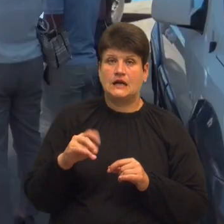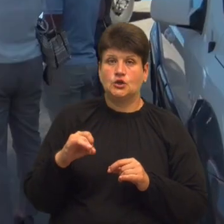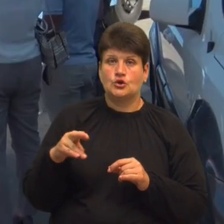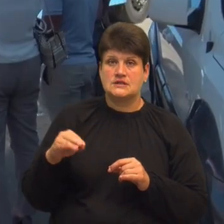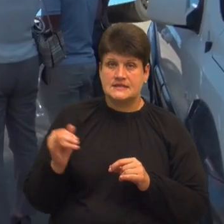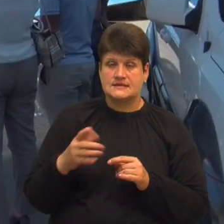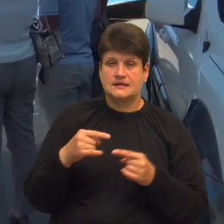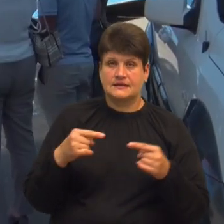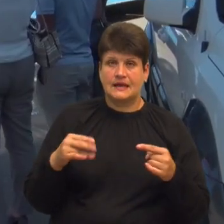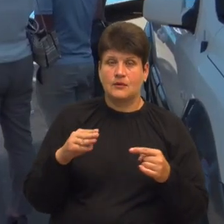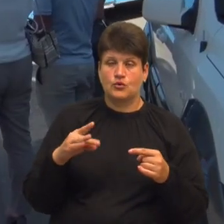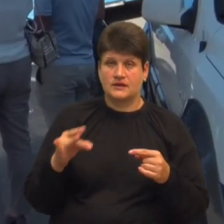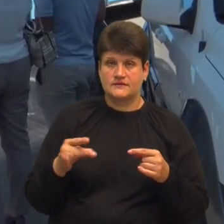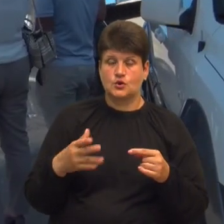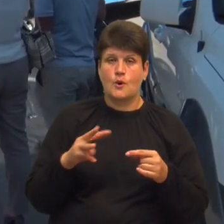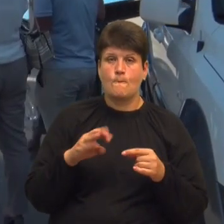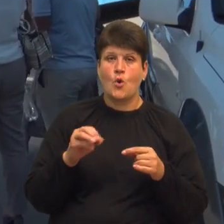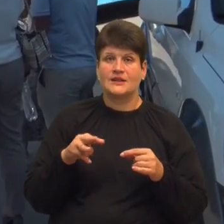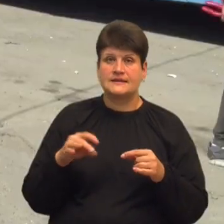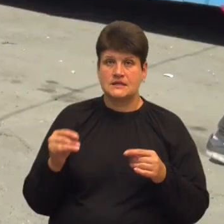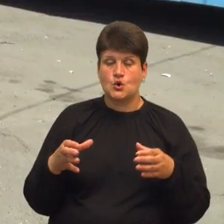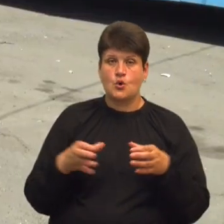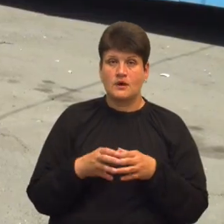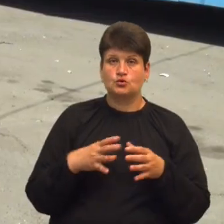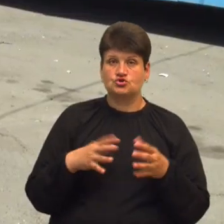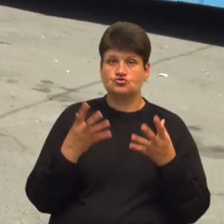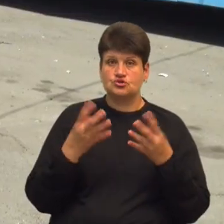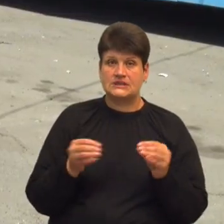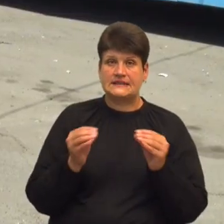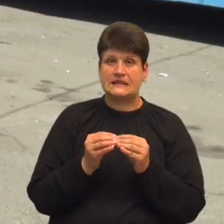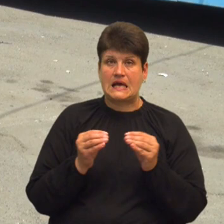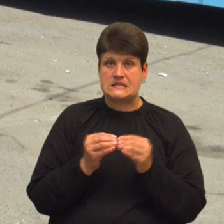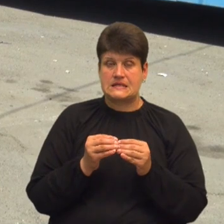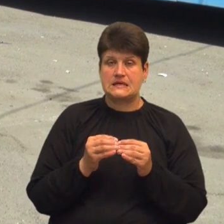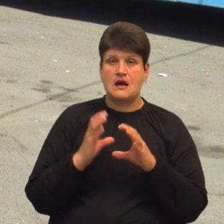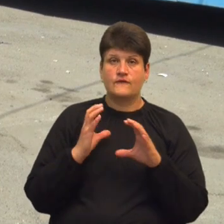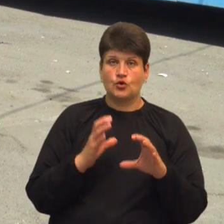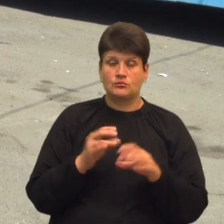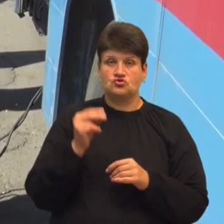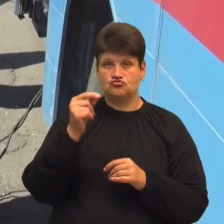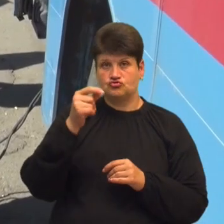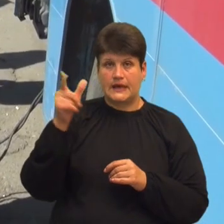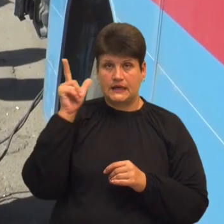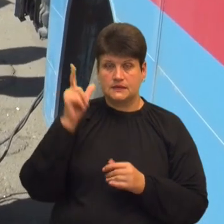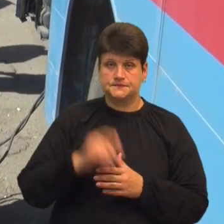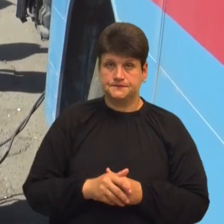Трибухівську, Лановецьку і Монастирську громади. Очікують ще на 10 автобусів із Чехії, каже Ольга Хома.